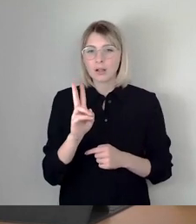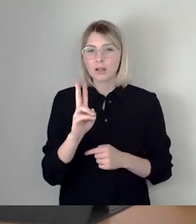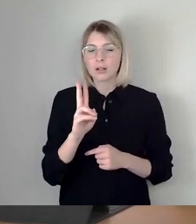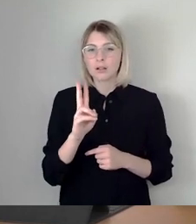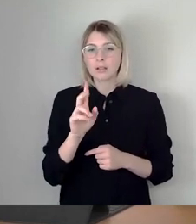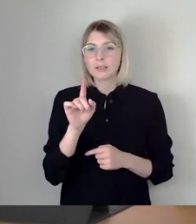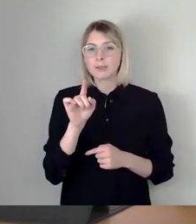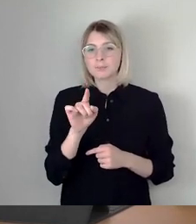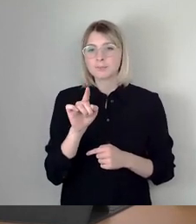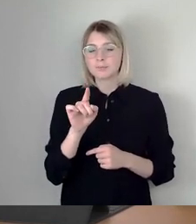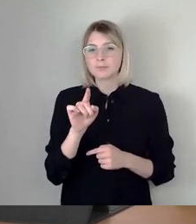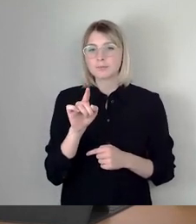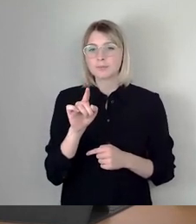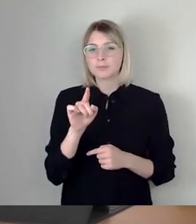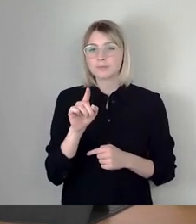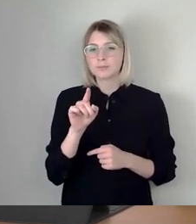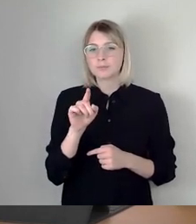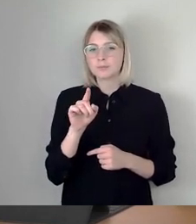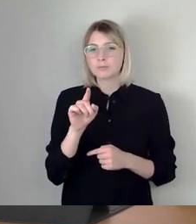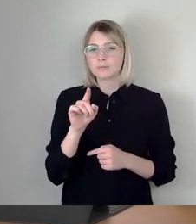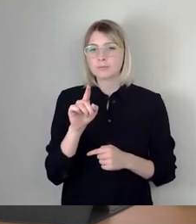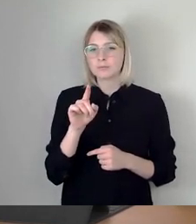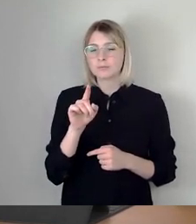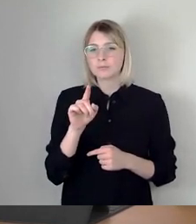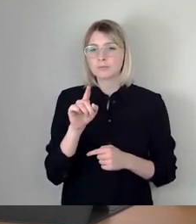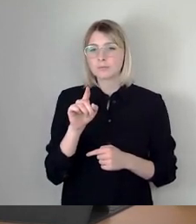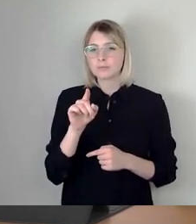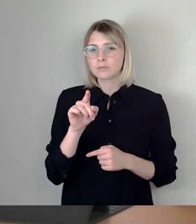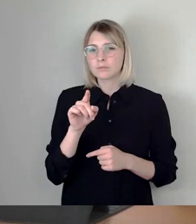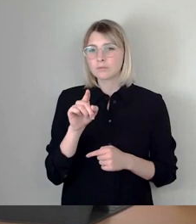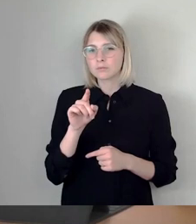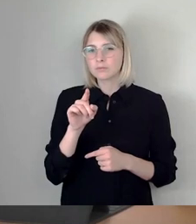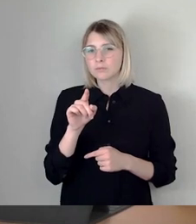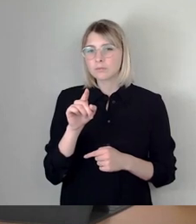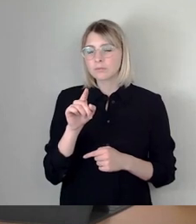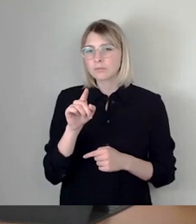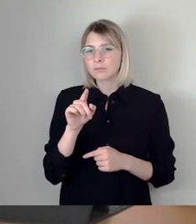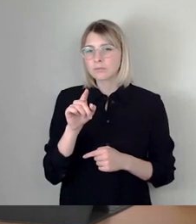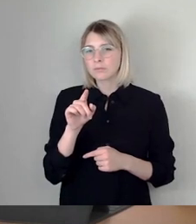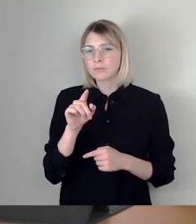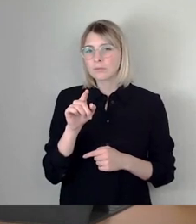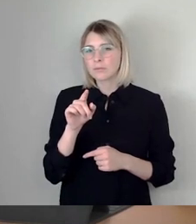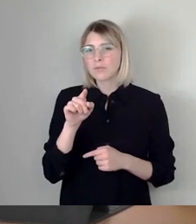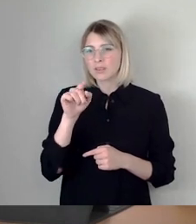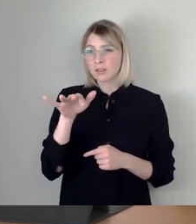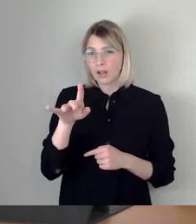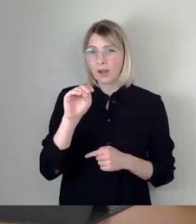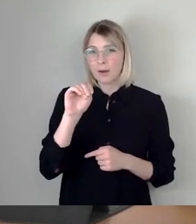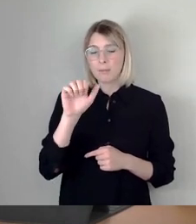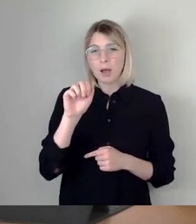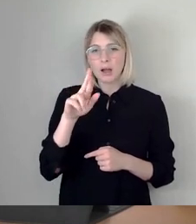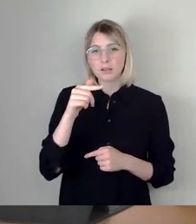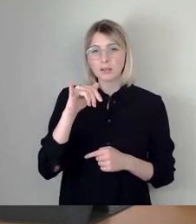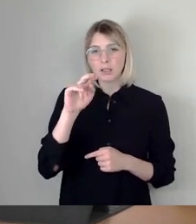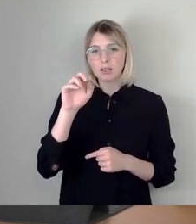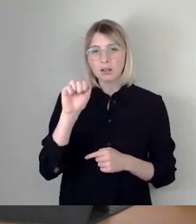signalisiert bekommen und da sollte die Fragende da sein. Martina Walter. Martina